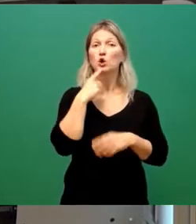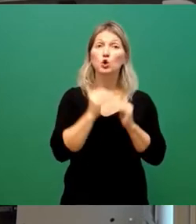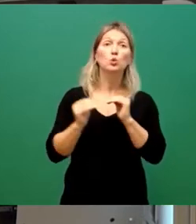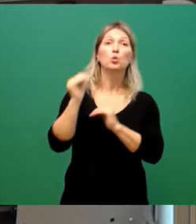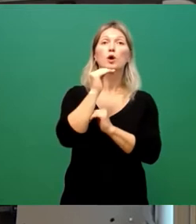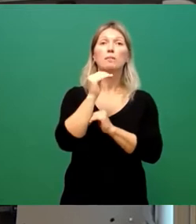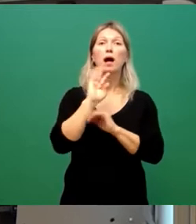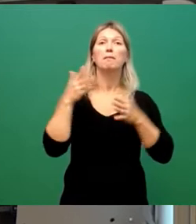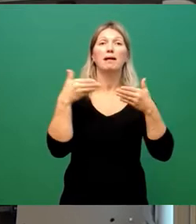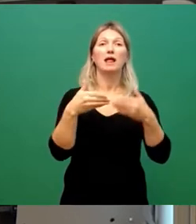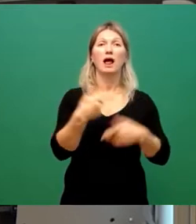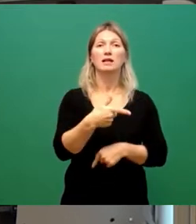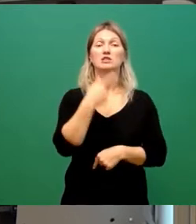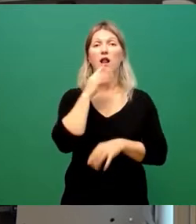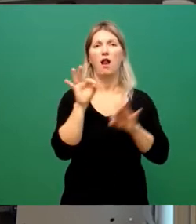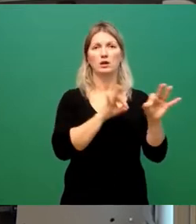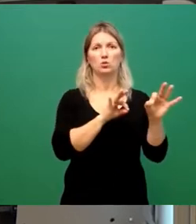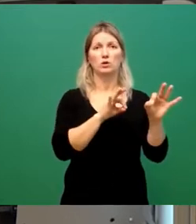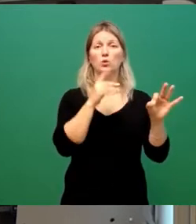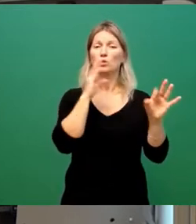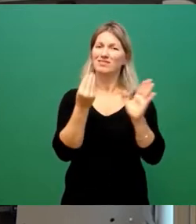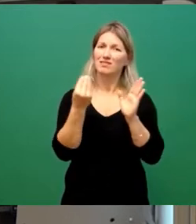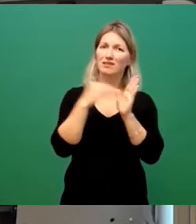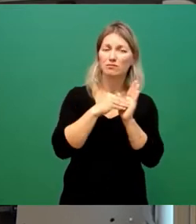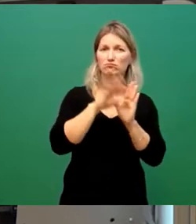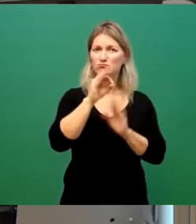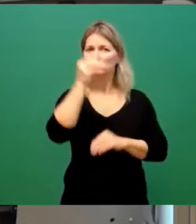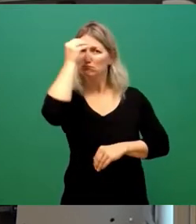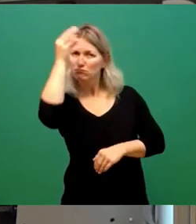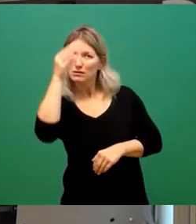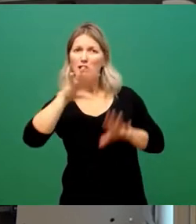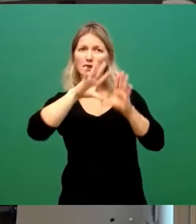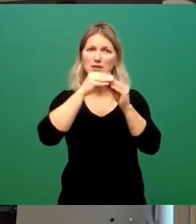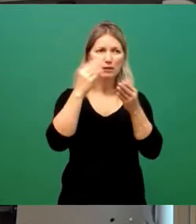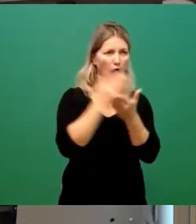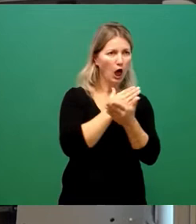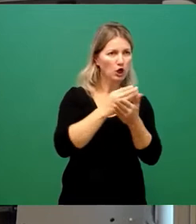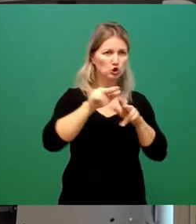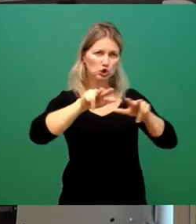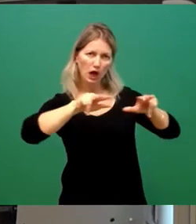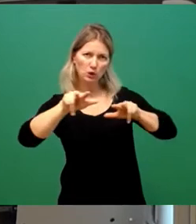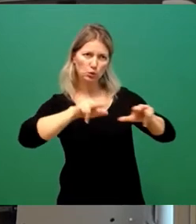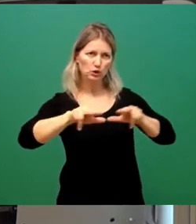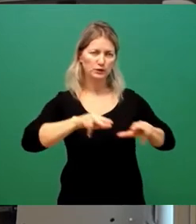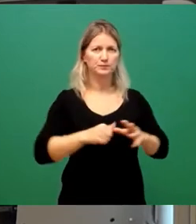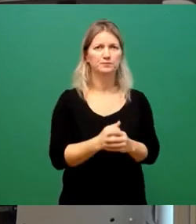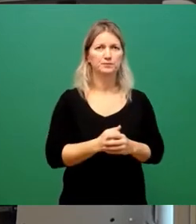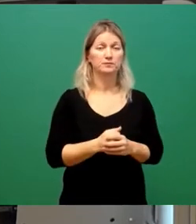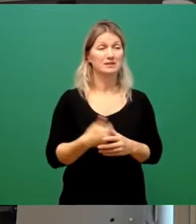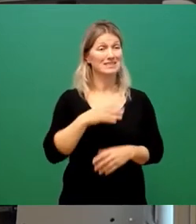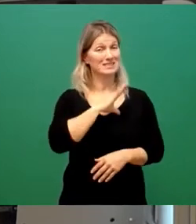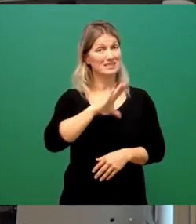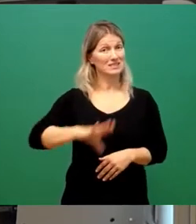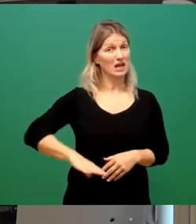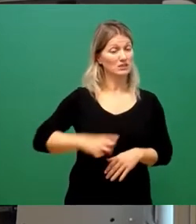und das Herbeiführen kluger Gesamtentscheidungen in der Verwaltung. Sachsens kreisfreie Städte sind